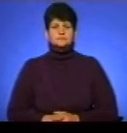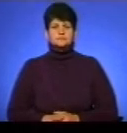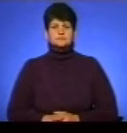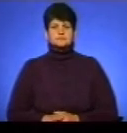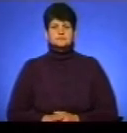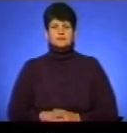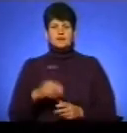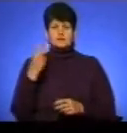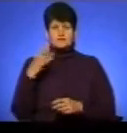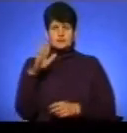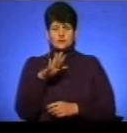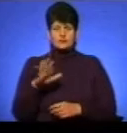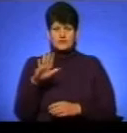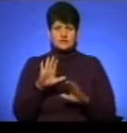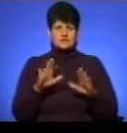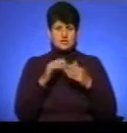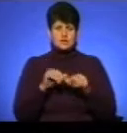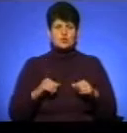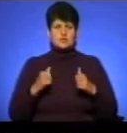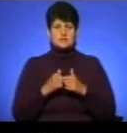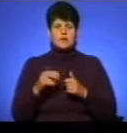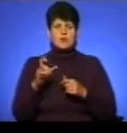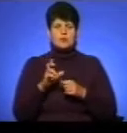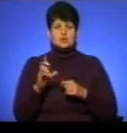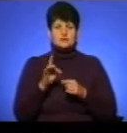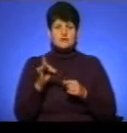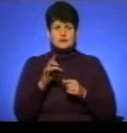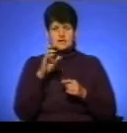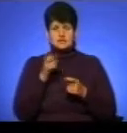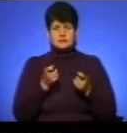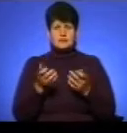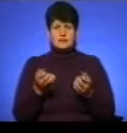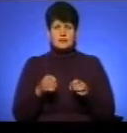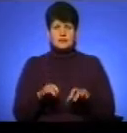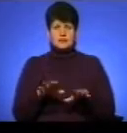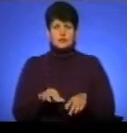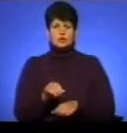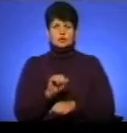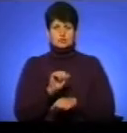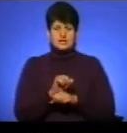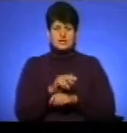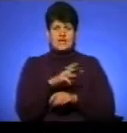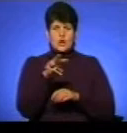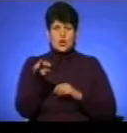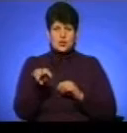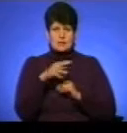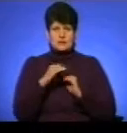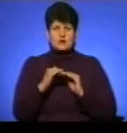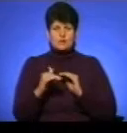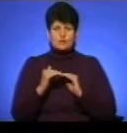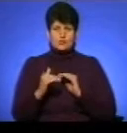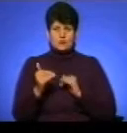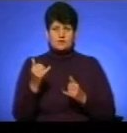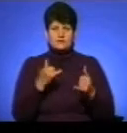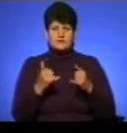20 вересня надзвичайна комісія Борщівської райдержадміністрації прийняла рішення призупинити кроплення полів хімікатами на